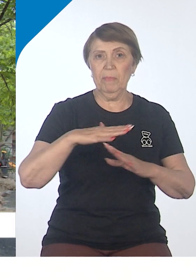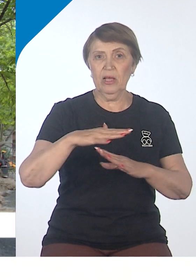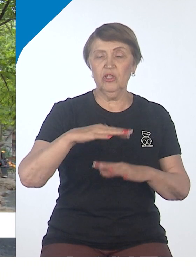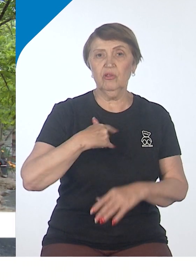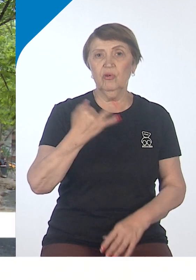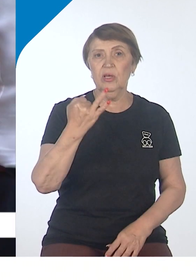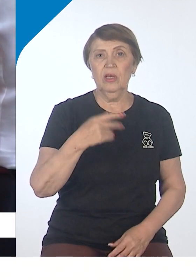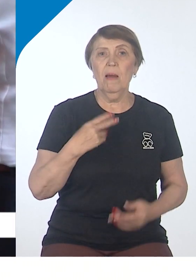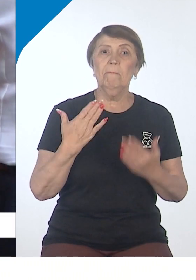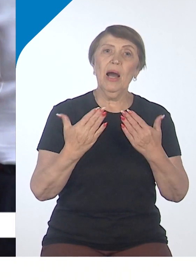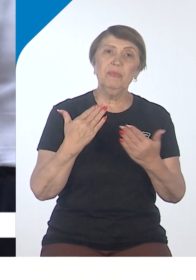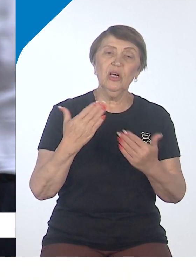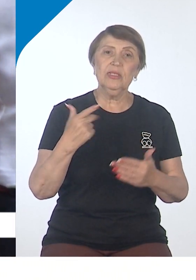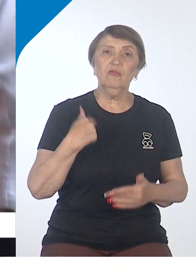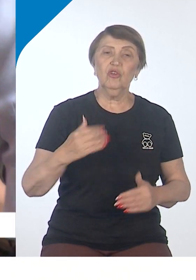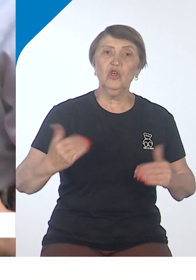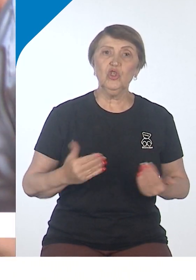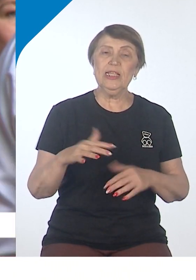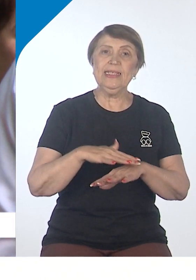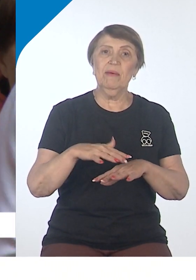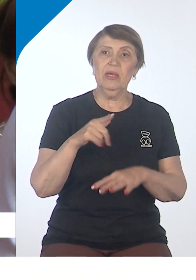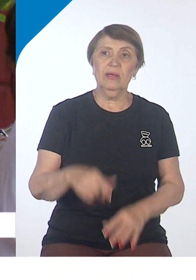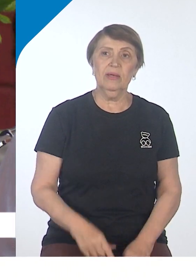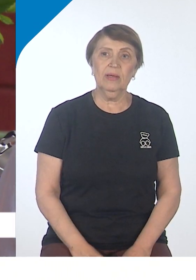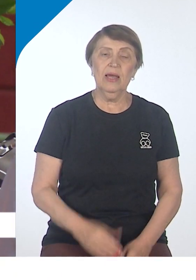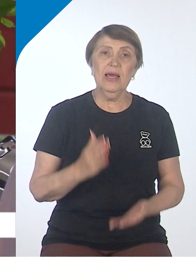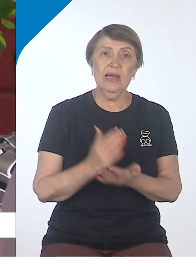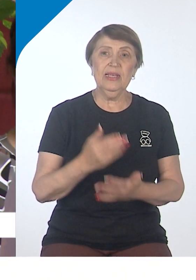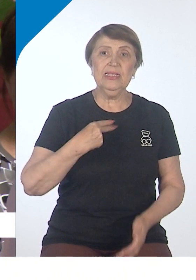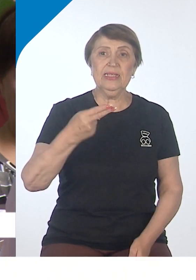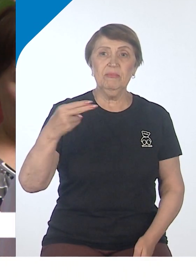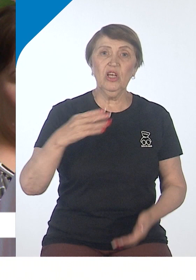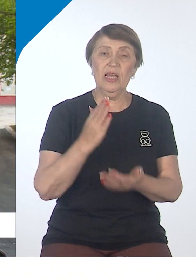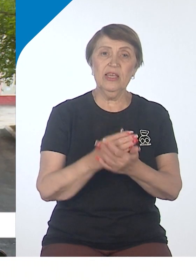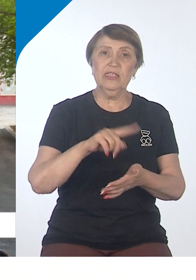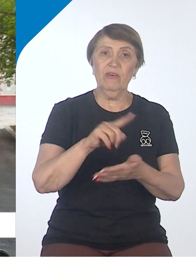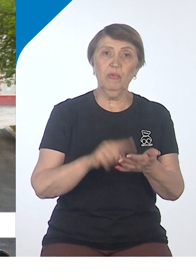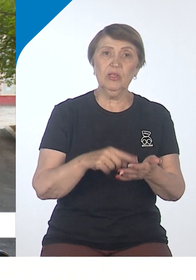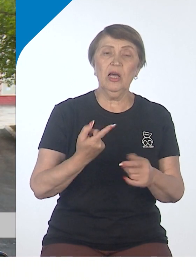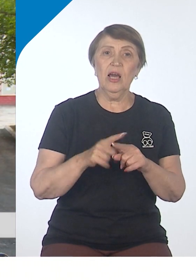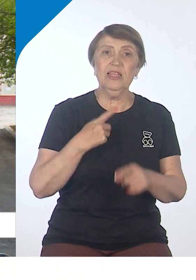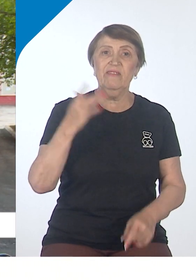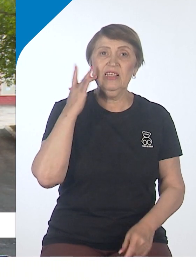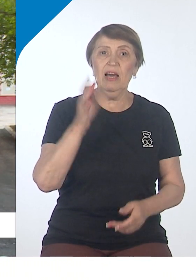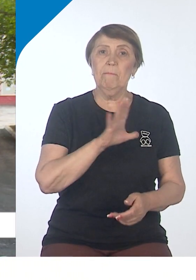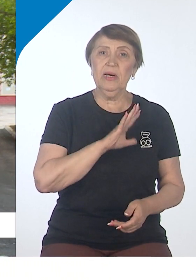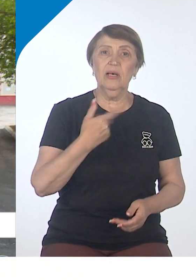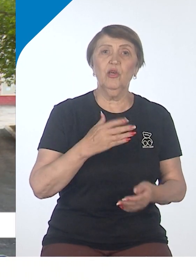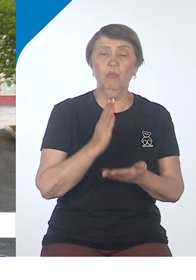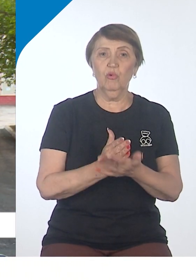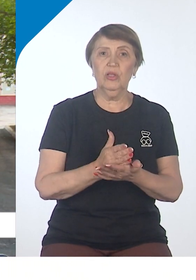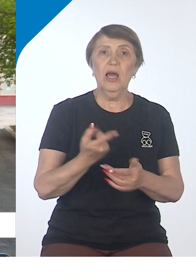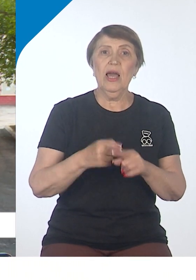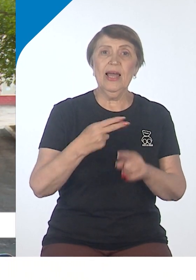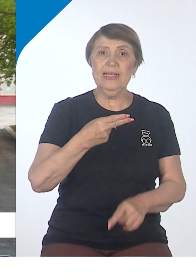жильцами, выслушал их замечания и предложения. Есть замечания, есть вопросы, но это всегда было, есть и будет. Но эти замечания